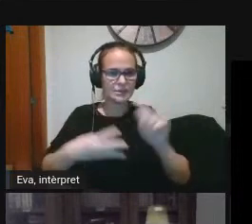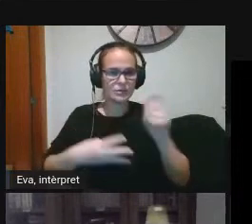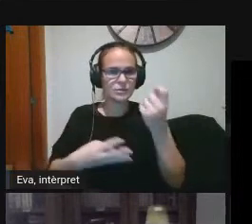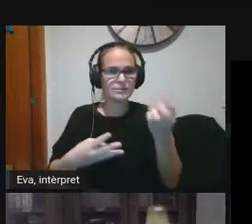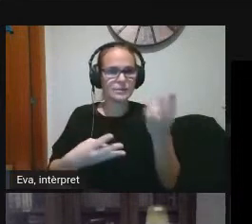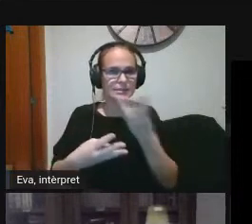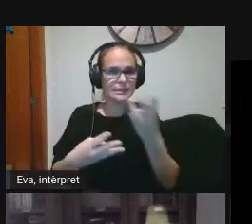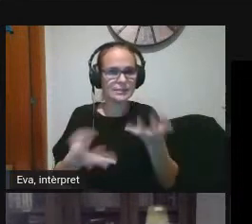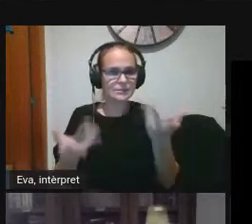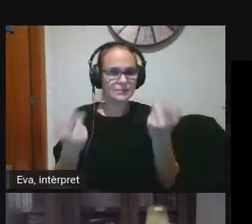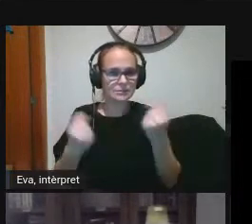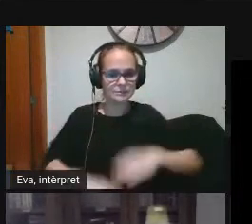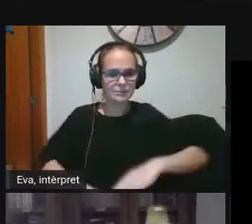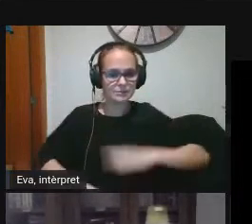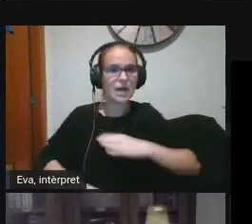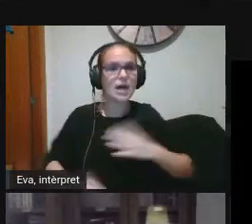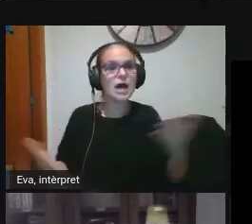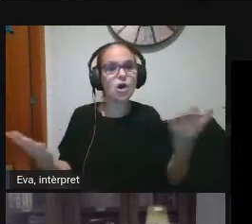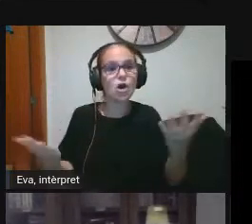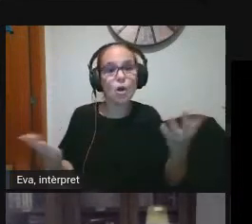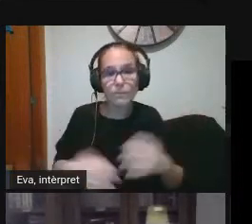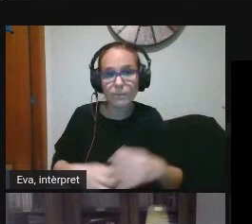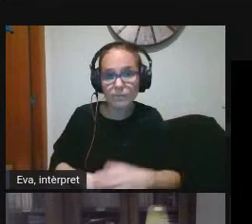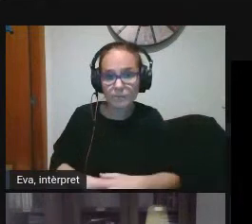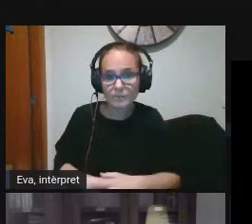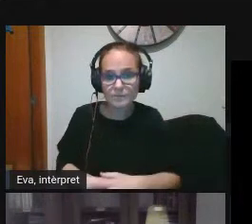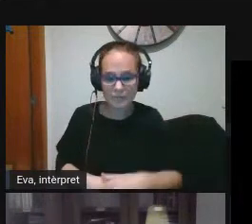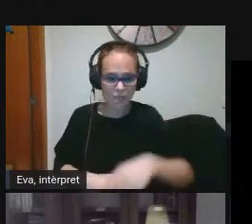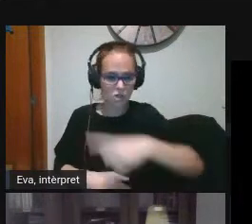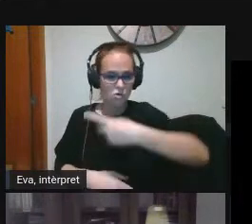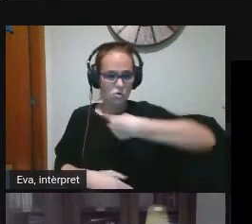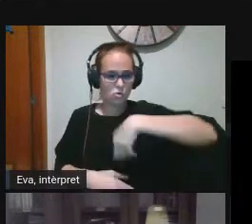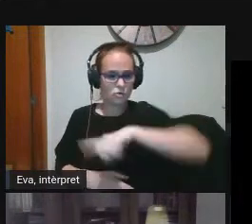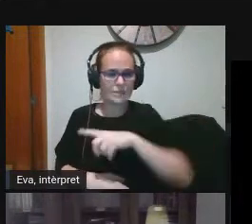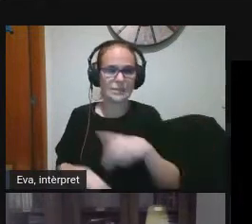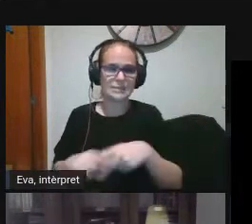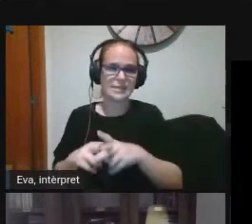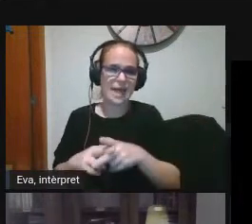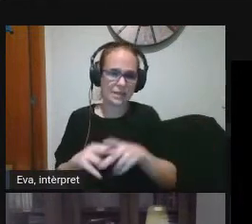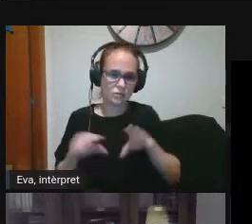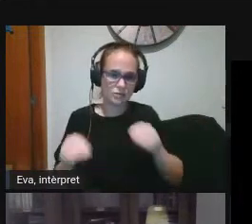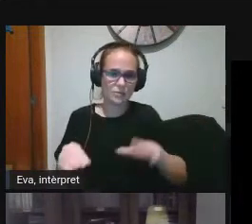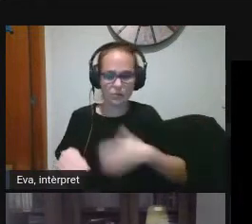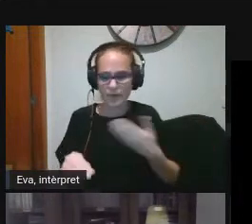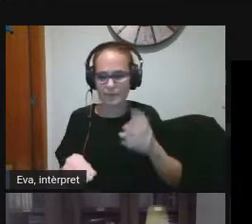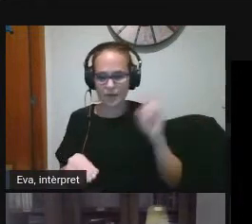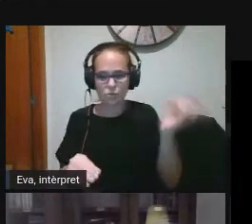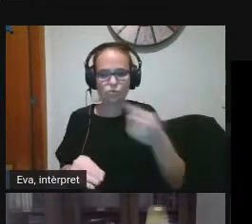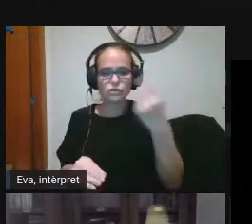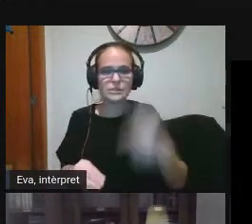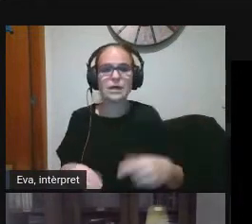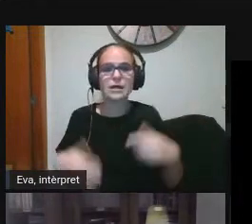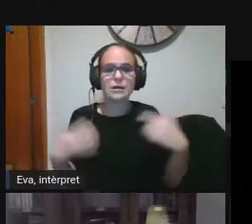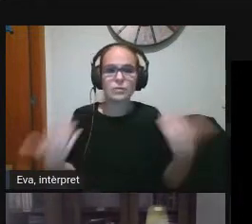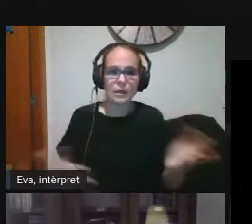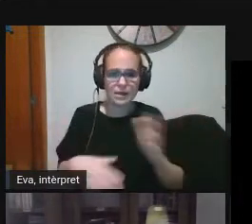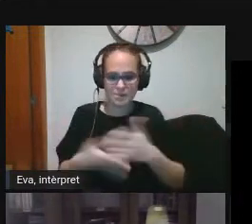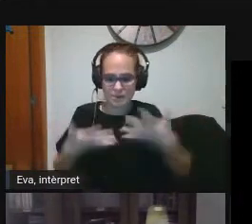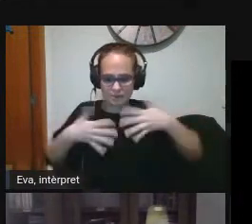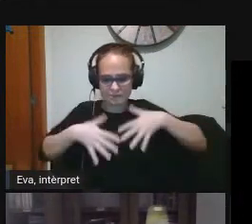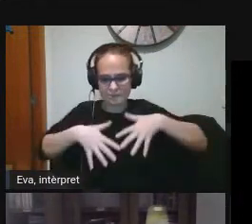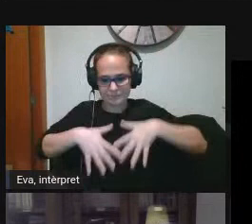segons nosaltres quines eines podem utilitzar quins recursos tenim a l'abast per poder assolir